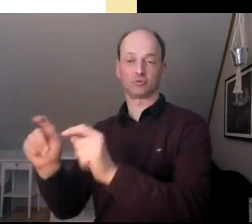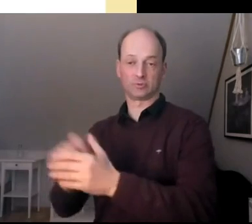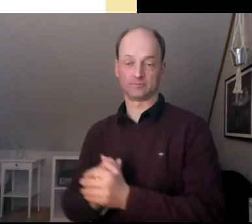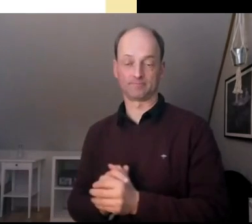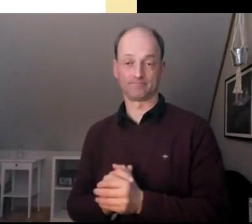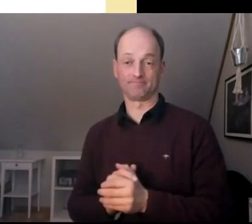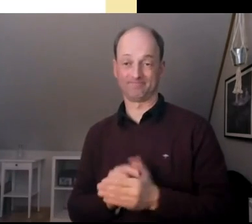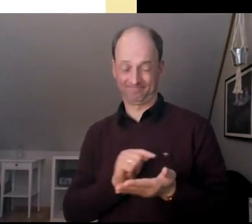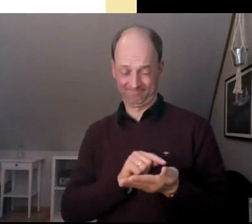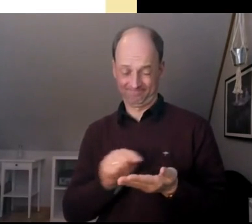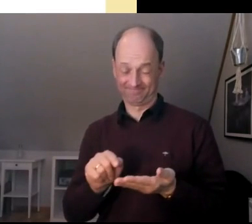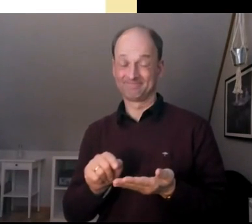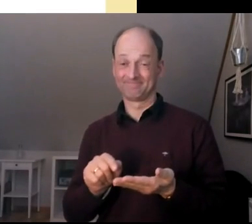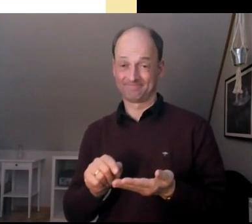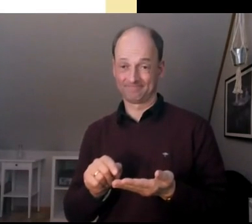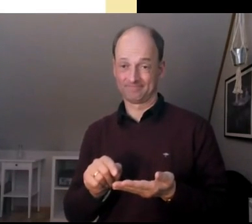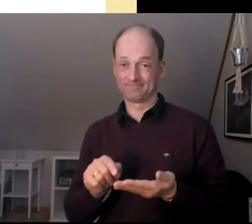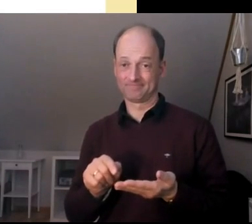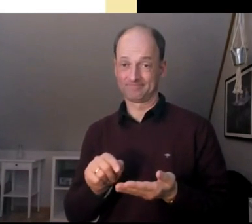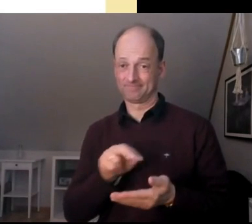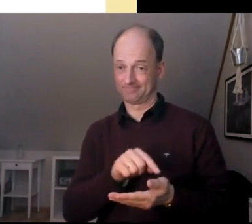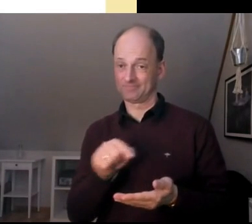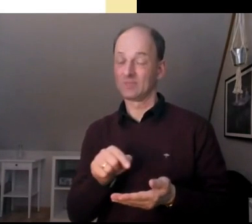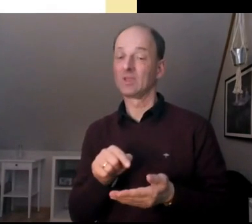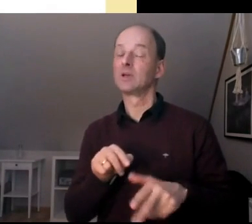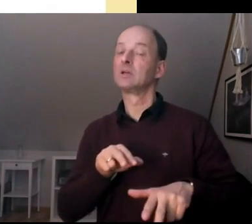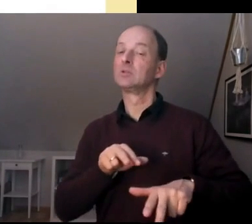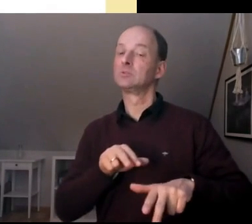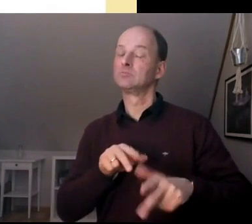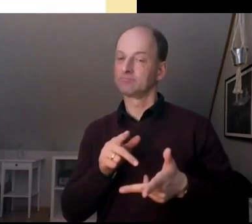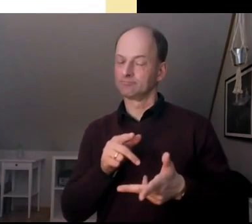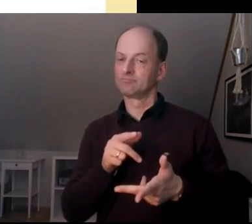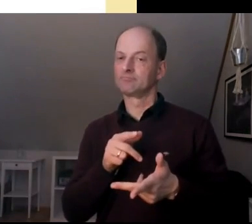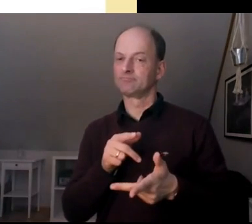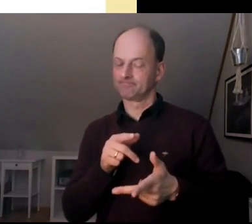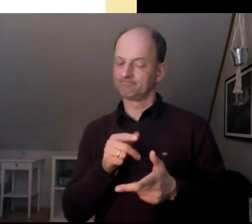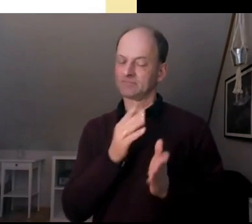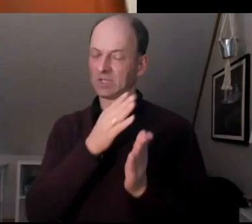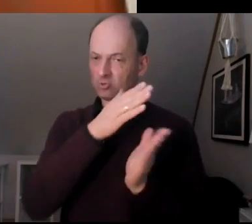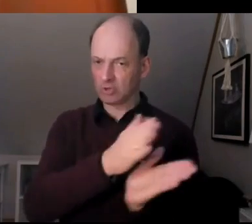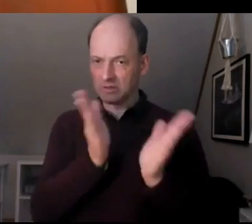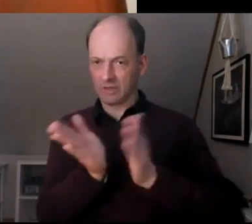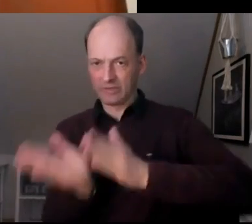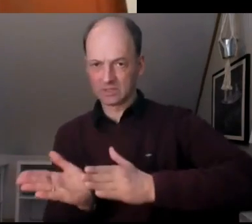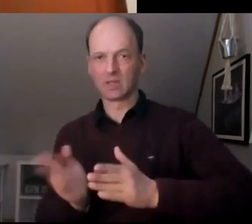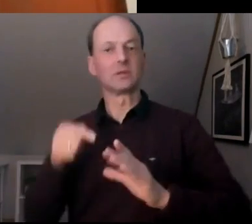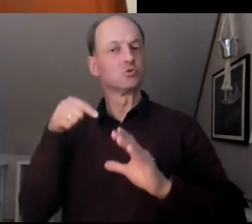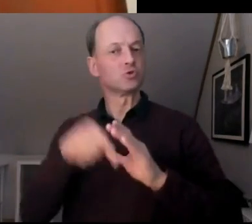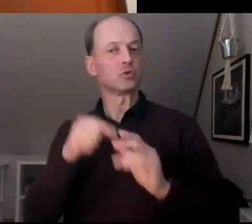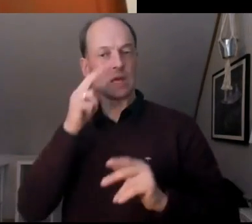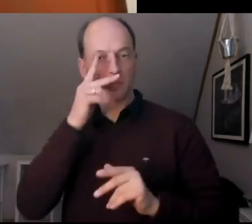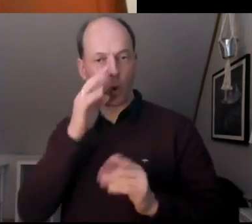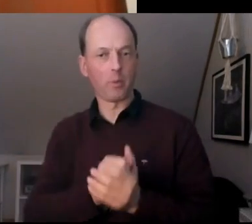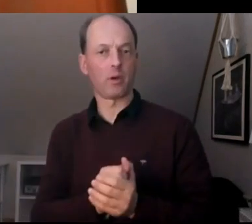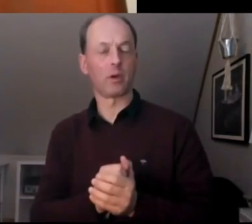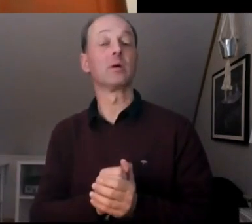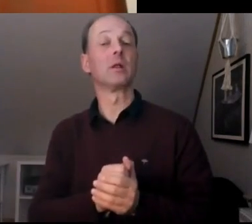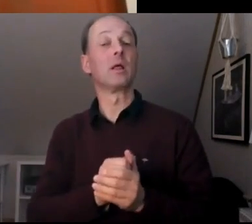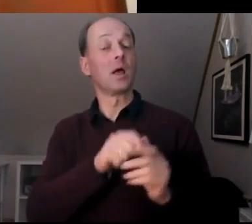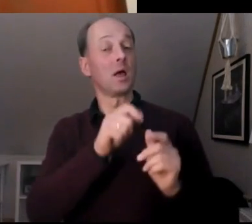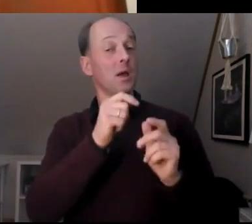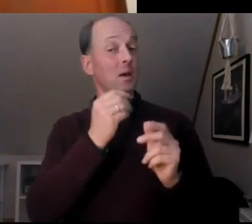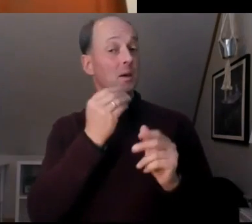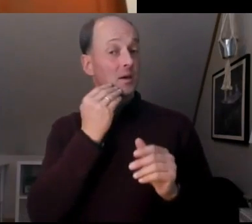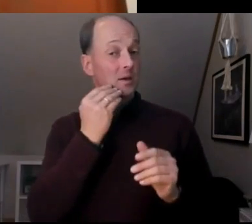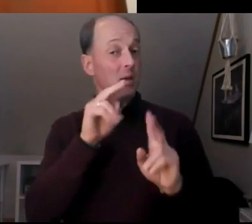auch über, das nennt sich dann stratifizierte Stichprobe, sichergestellt, dass eben die Vielfalt der Bevölkerung nach